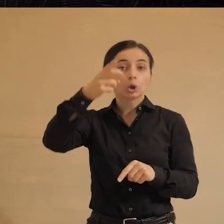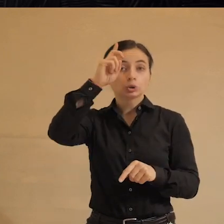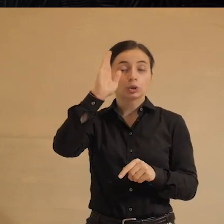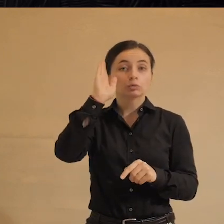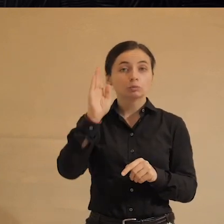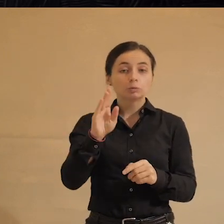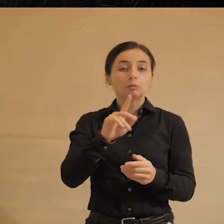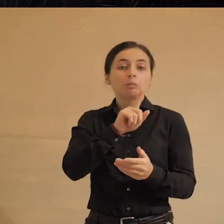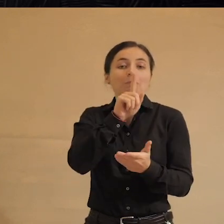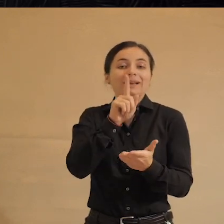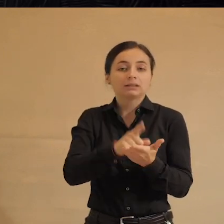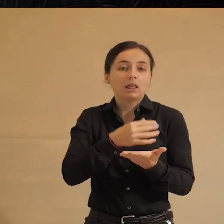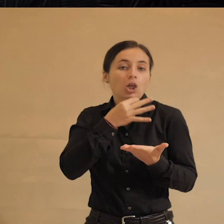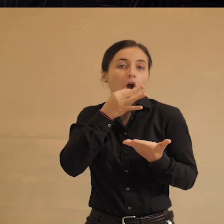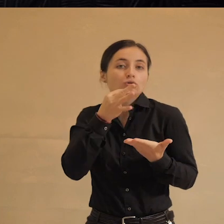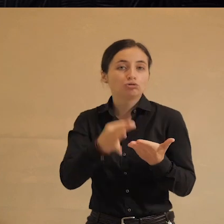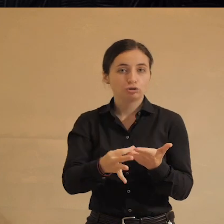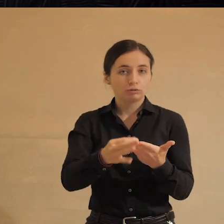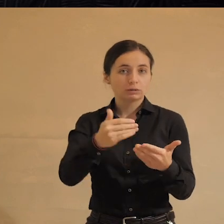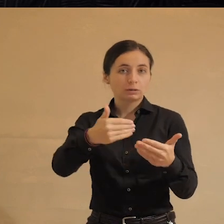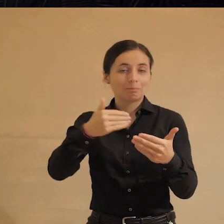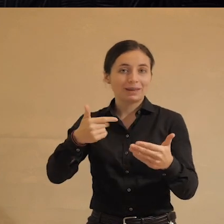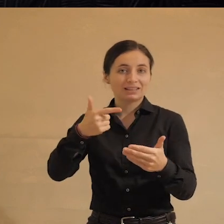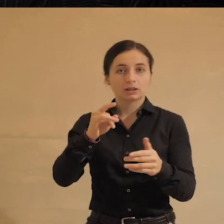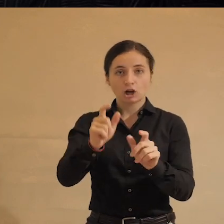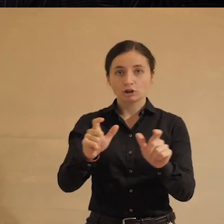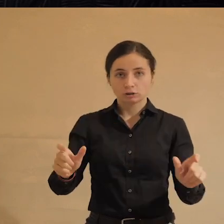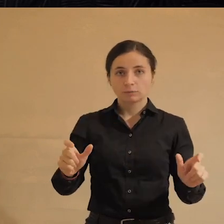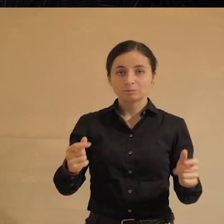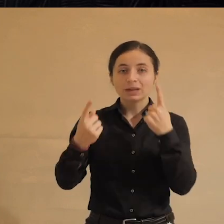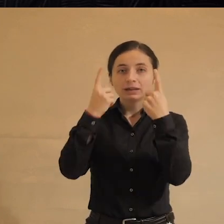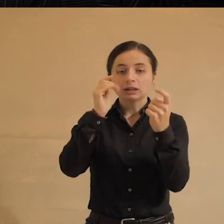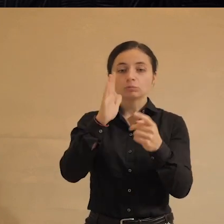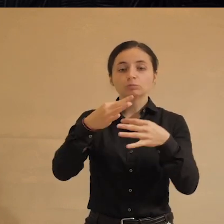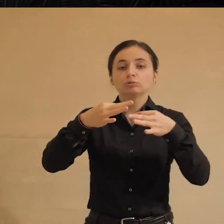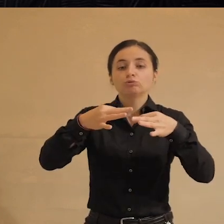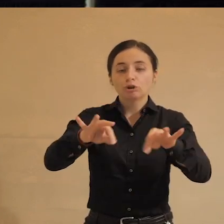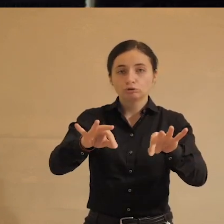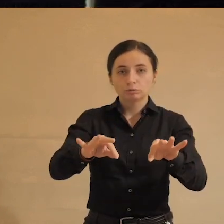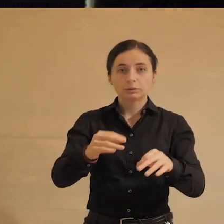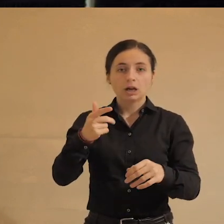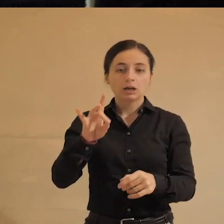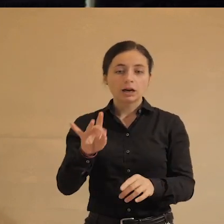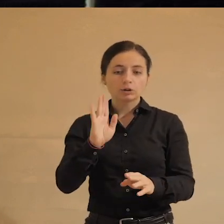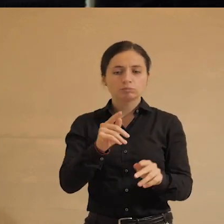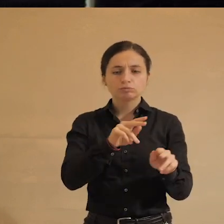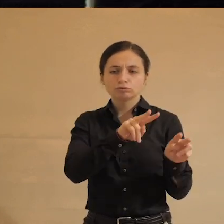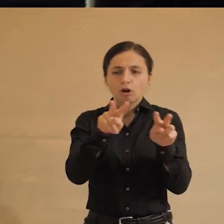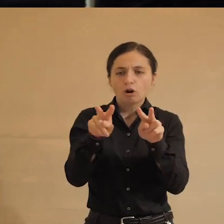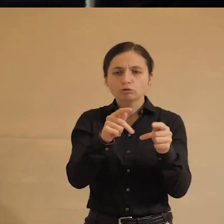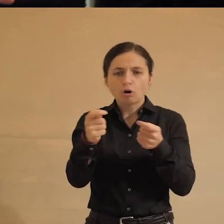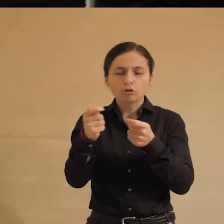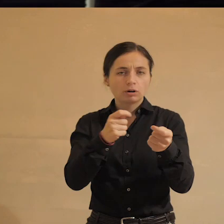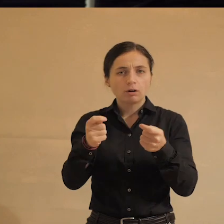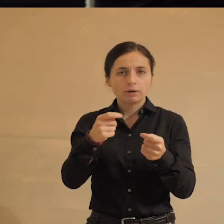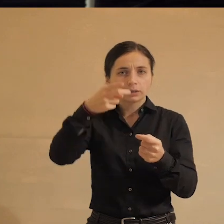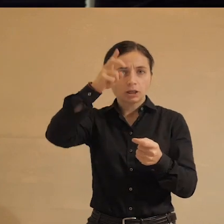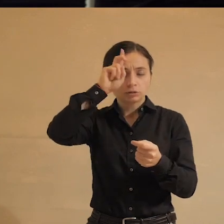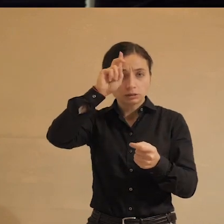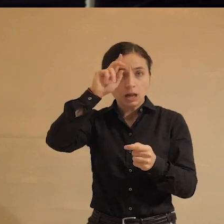постоянно отчитываться перед гражданами, станет более прозрачным, данные станут доступными, граждане станут контролировать государственный аппарат,